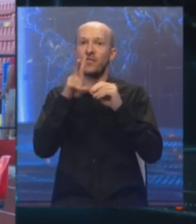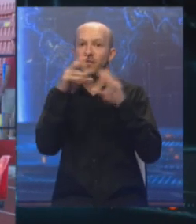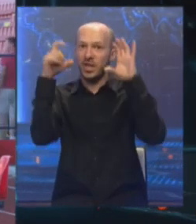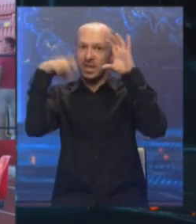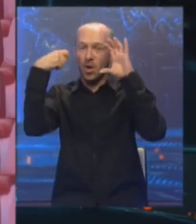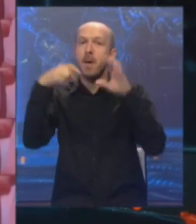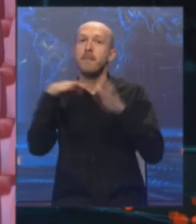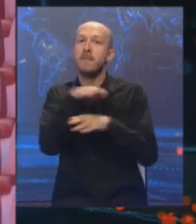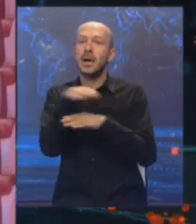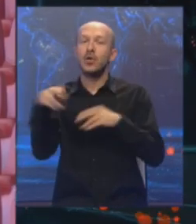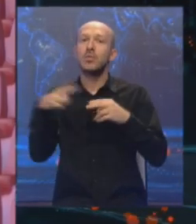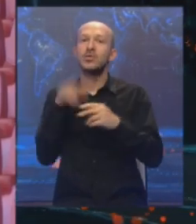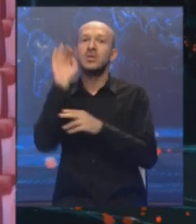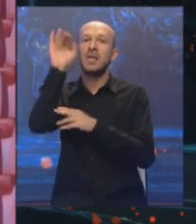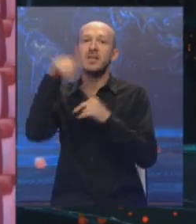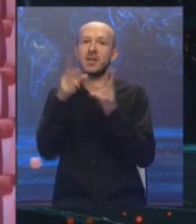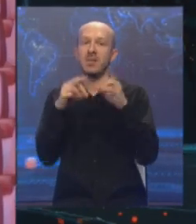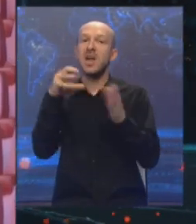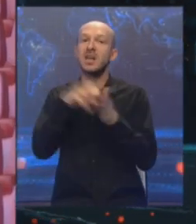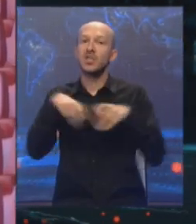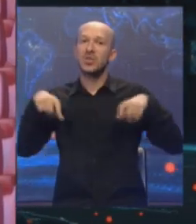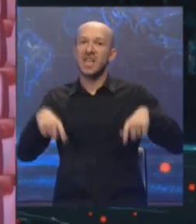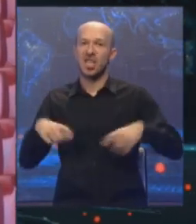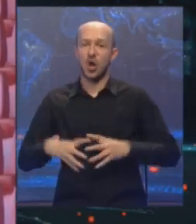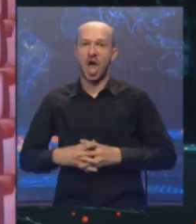na parkingu kod zapadne tribine gradskog stadiona.